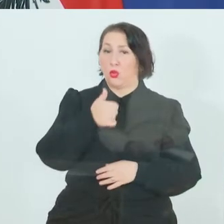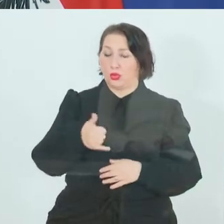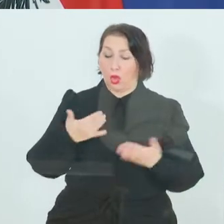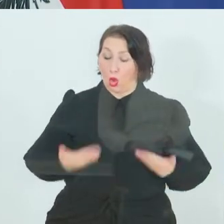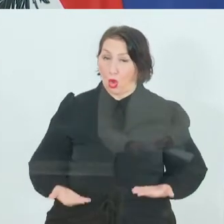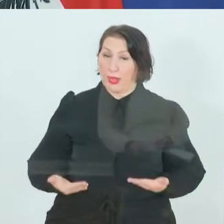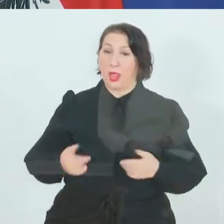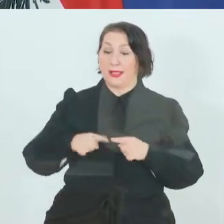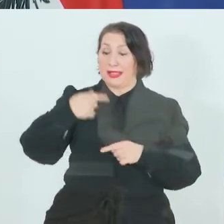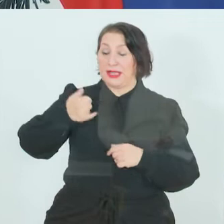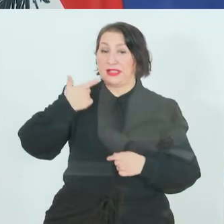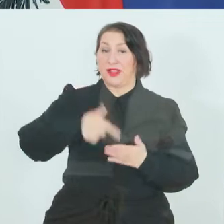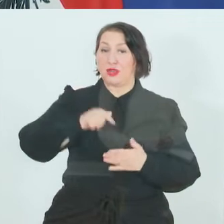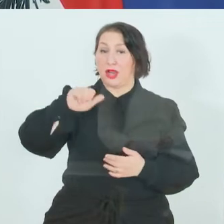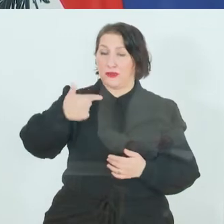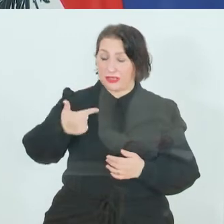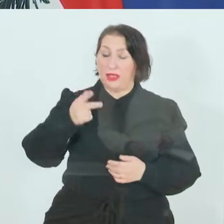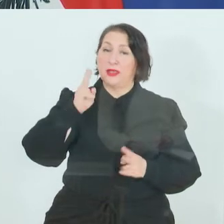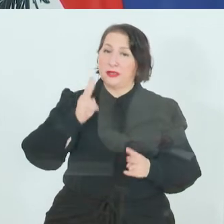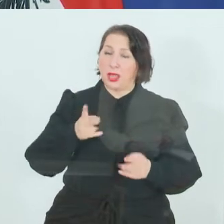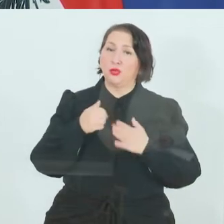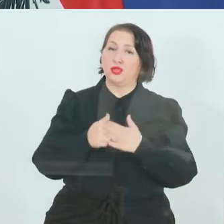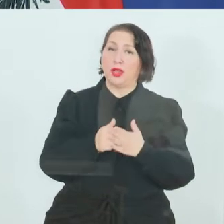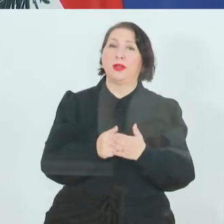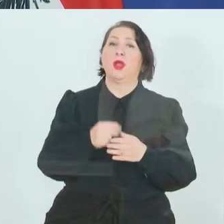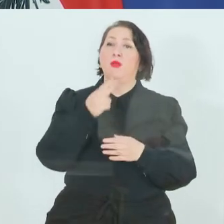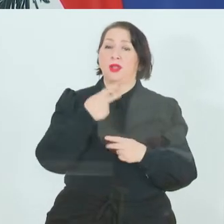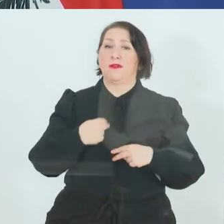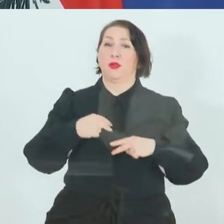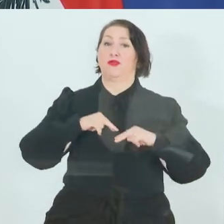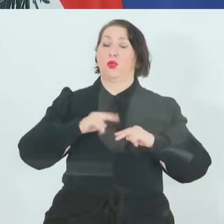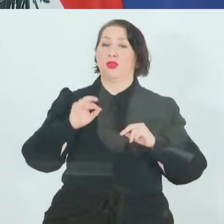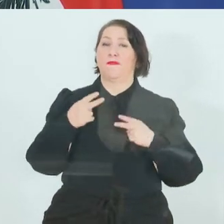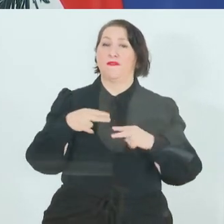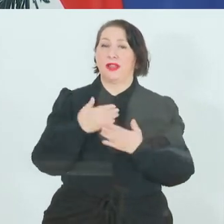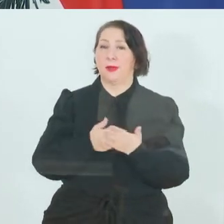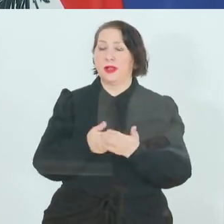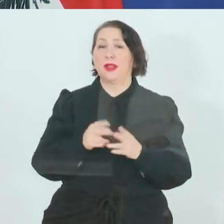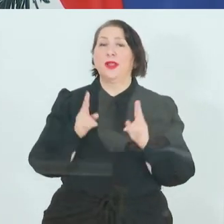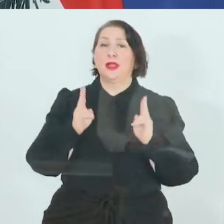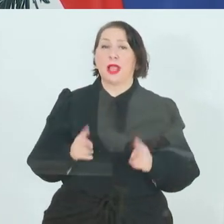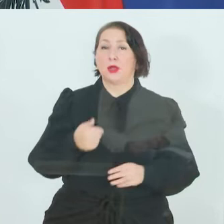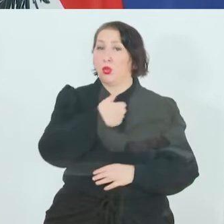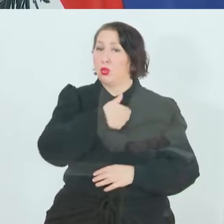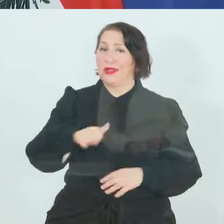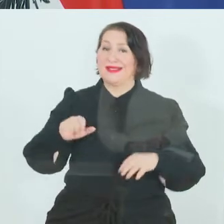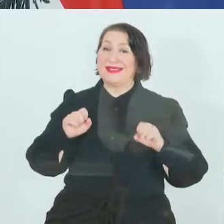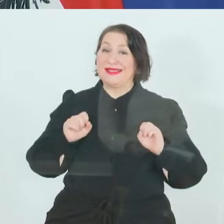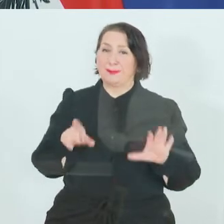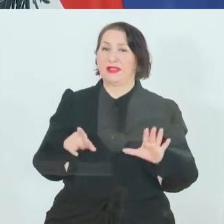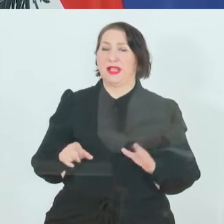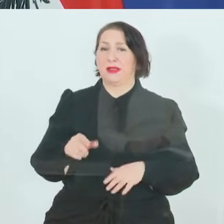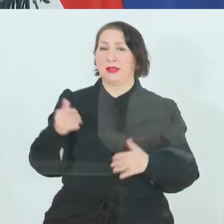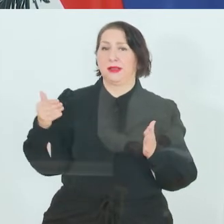auch 2022 re- und weiterbilden möchten, können wir bis zu 117.000 Personen